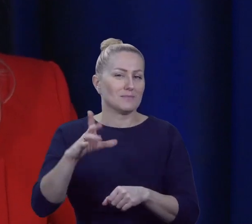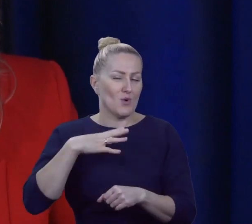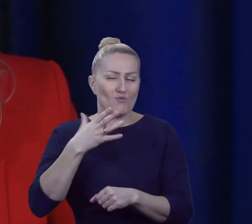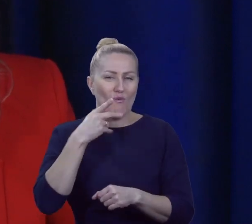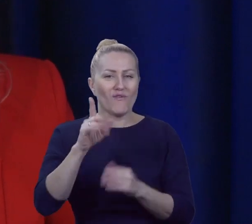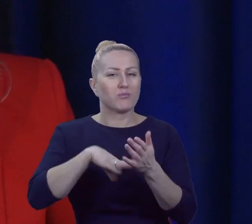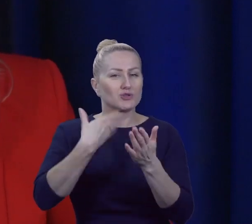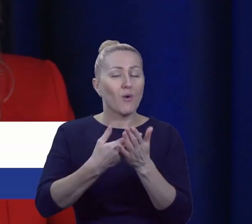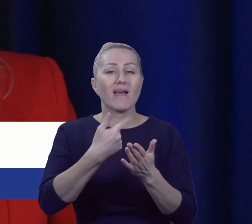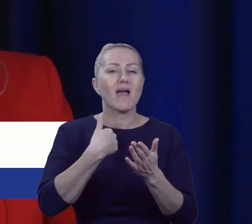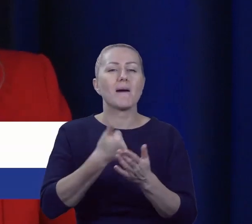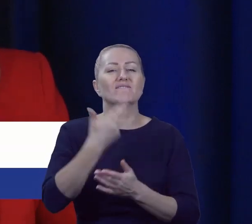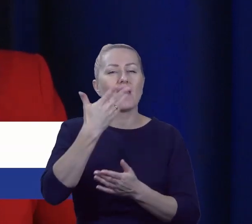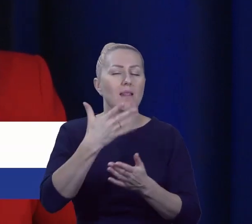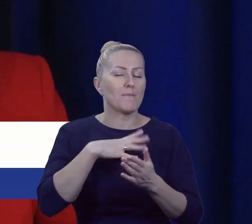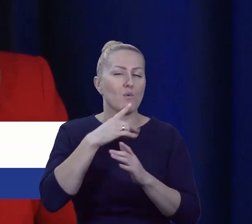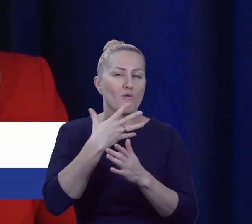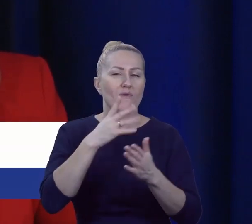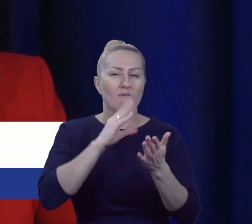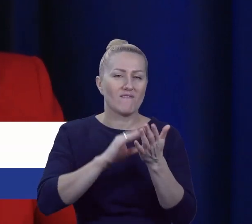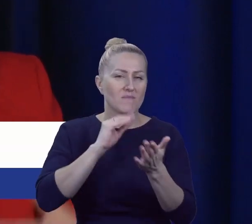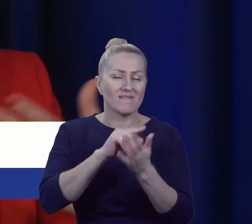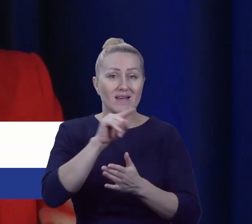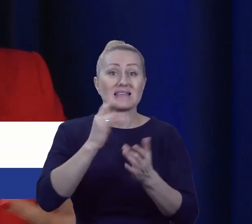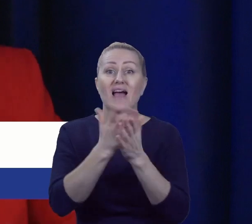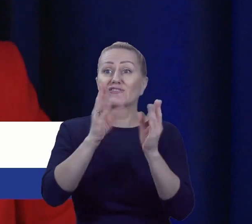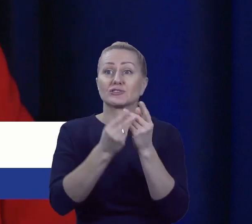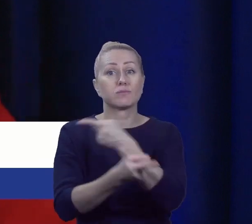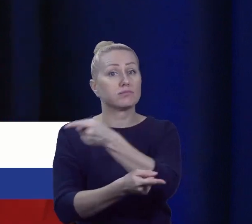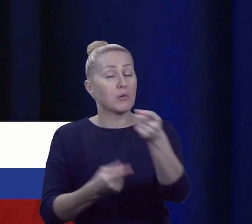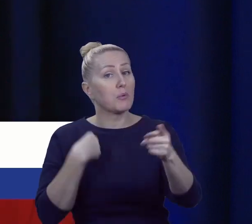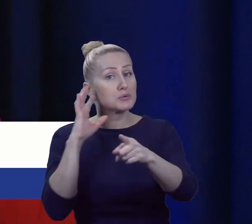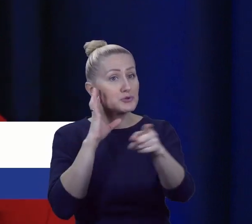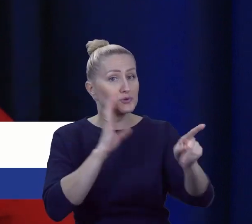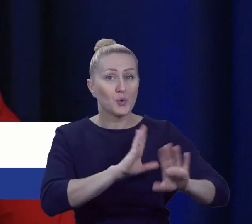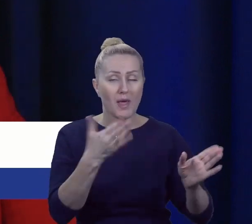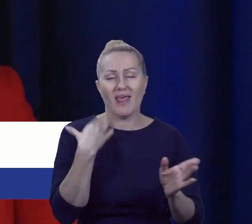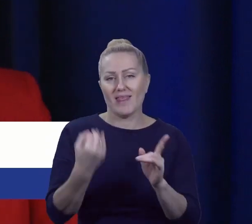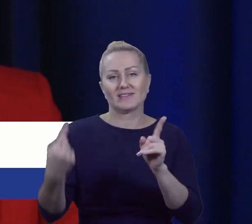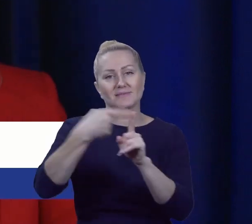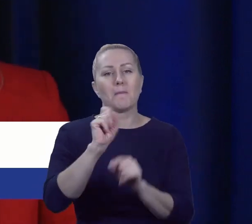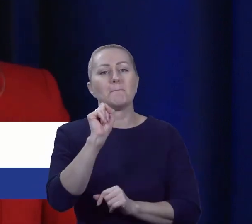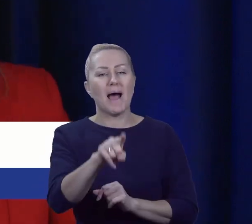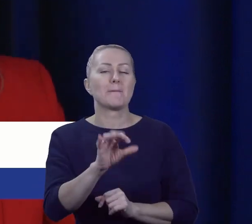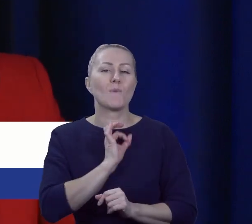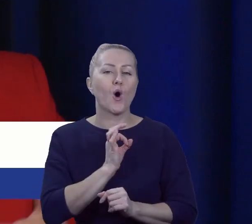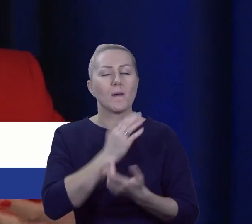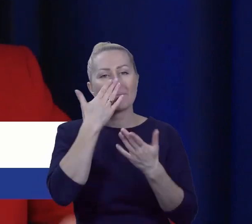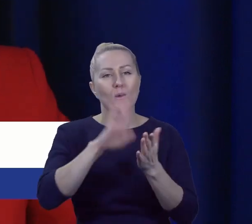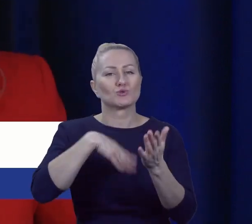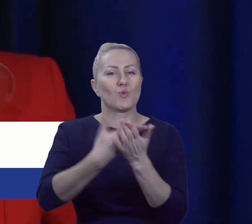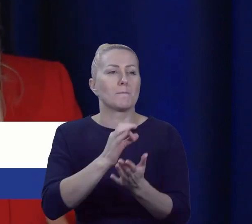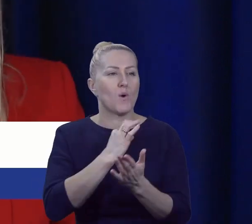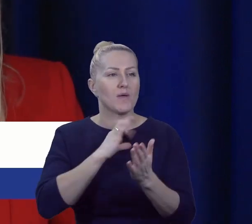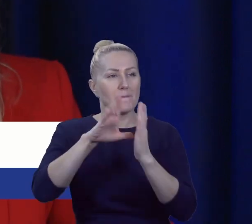pierwotnej ich nie użyłam. No to teraz po wysłuchaniu wszystkich państwa, to jeszcze dołożę swoje pięć groszy na konkretnym przykładzie swojego miasta. I myślę, że